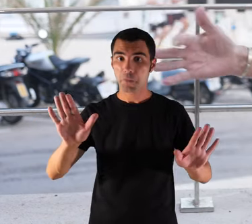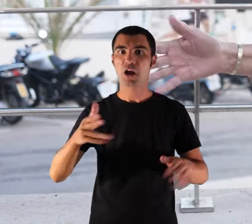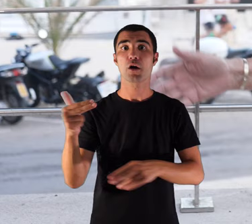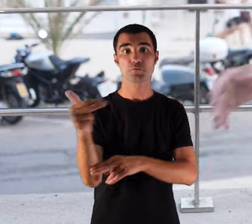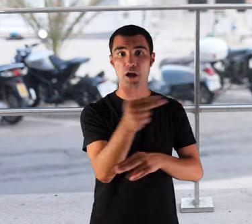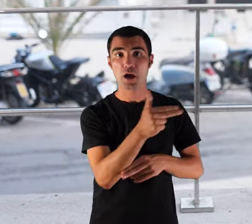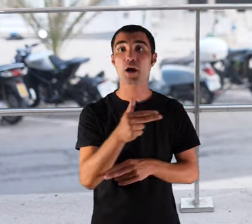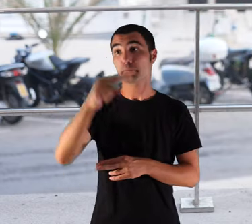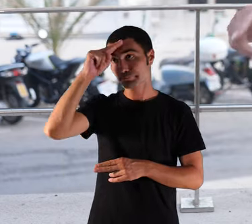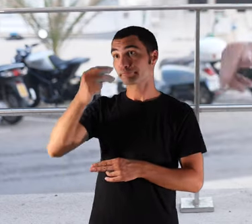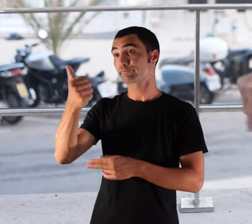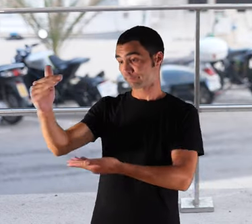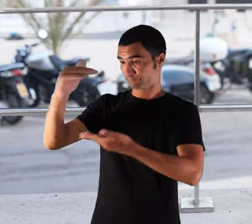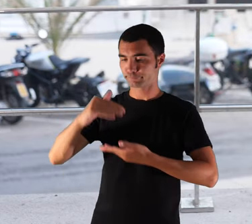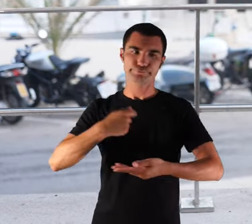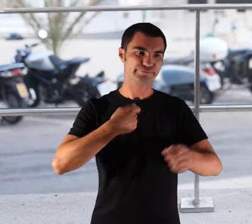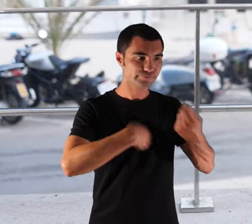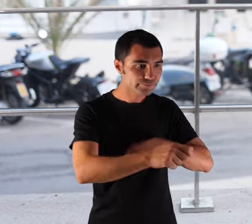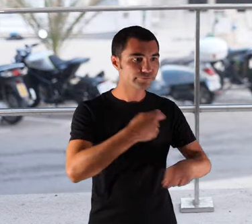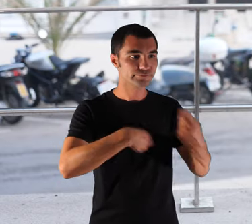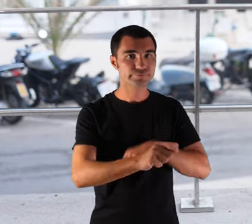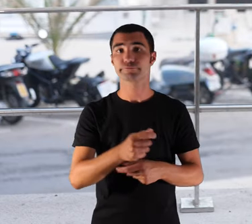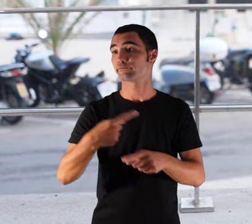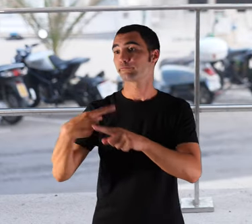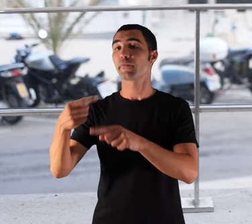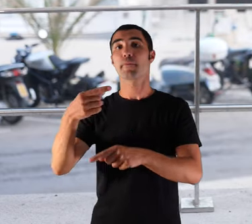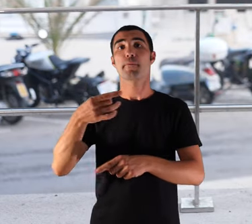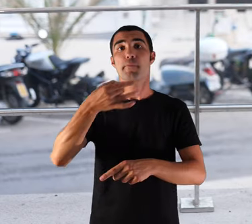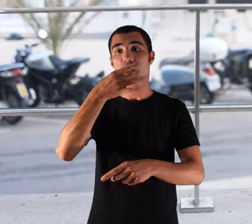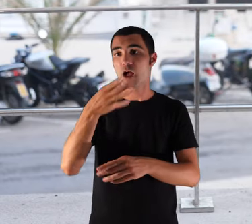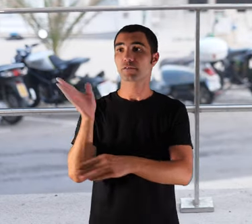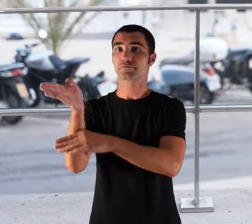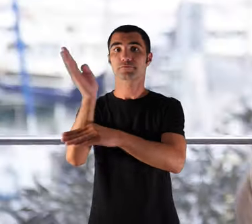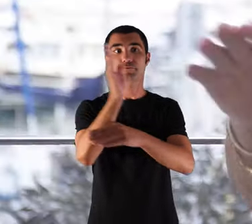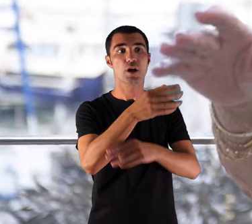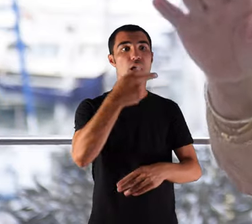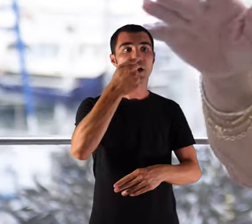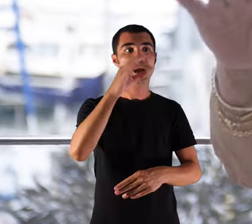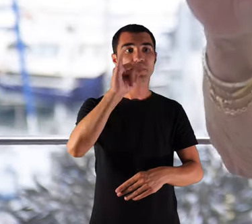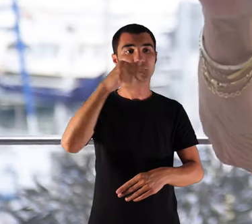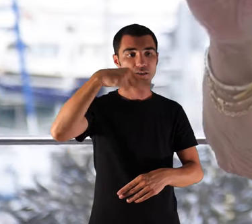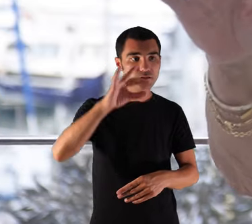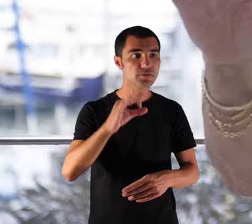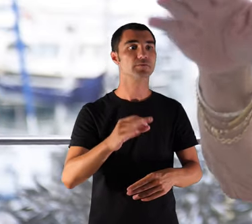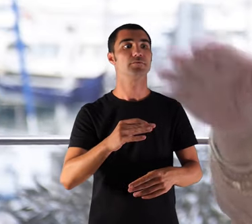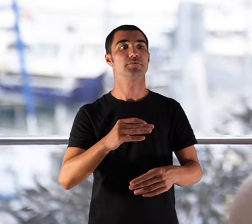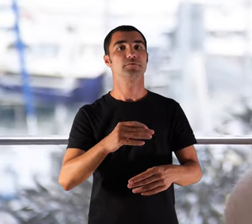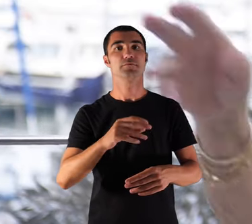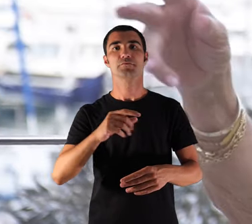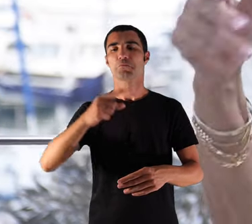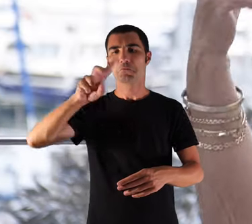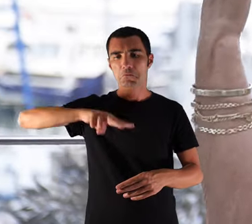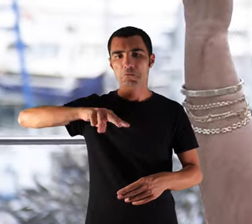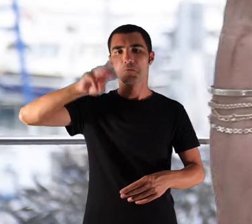feia mon pare agafava un cassó de serrans, un parell de gatins cada dos o tres